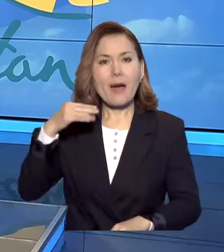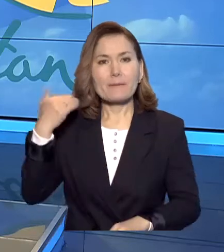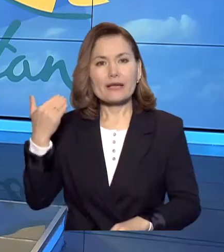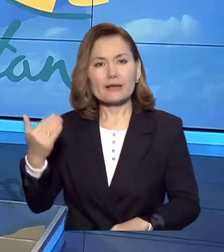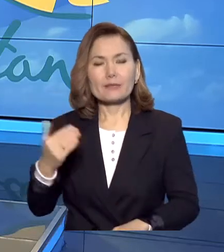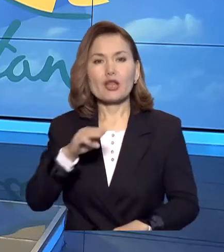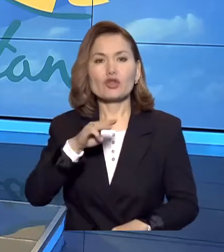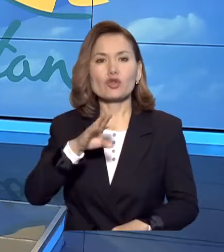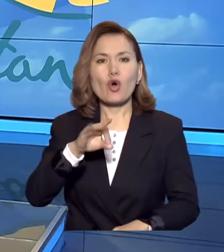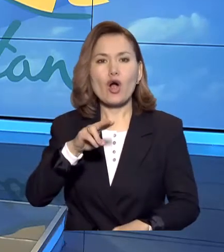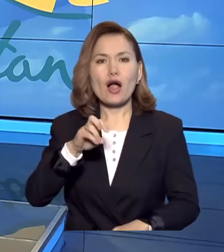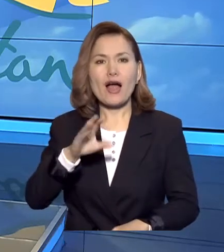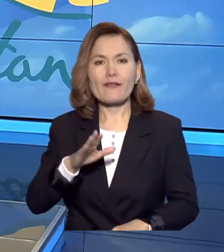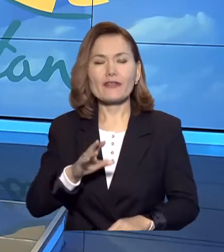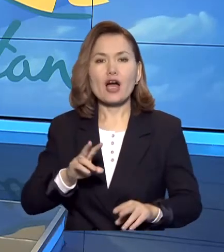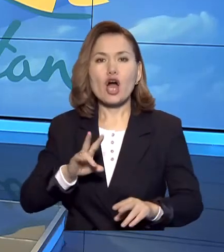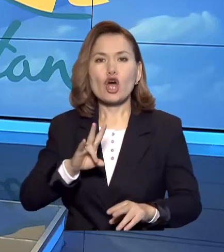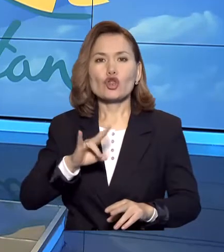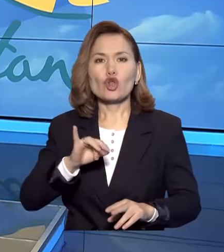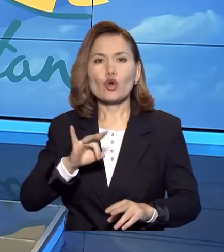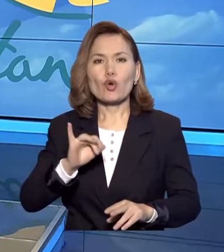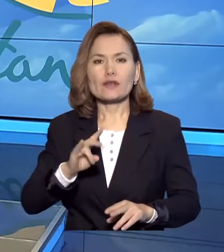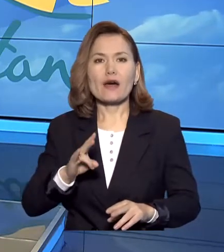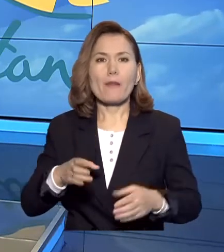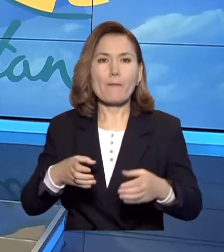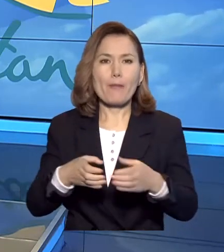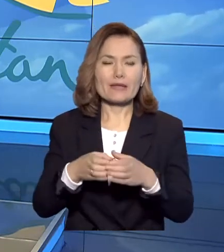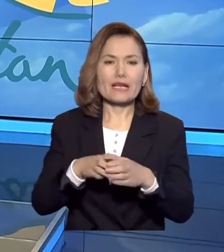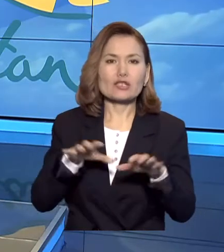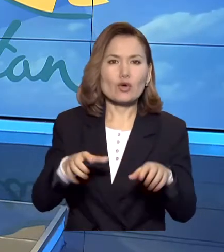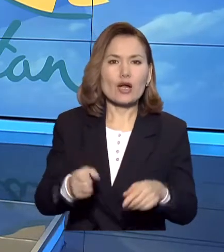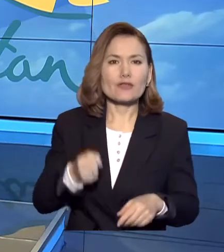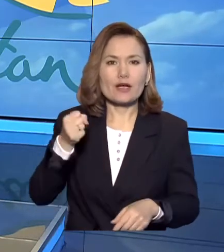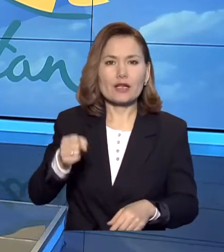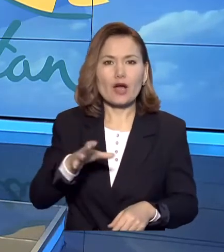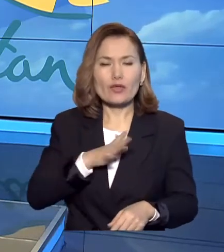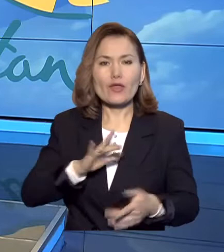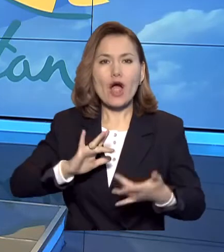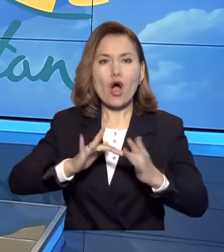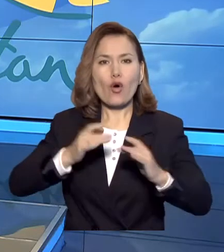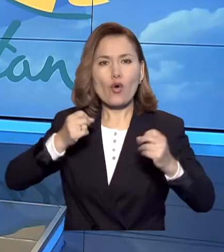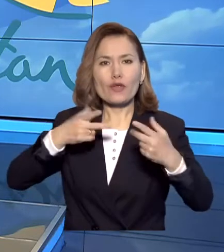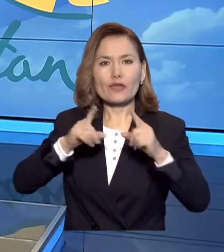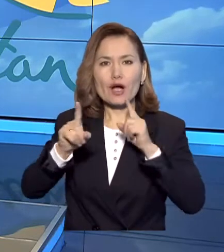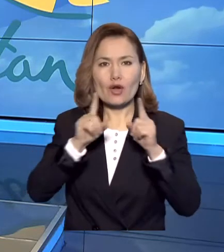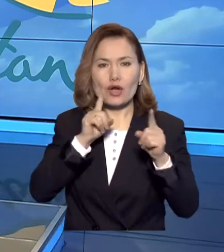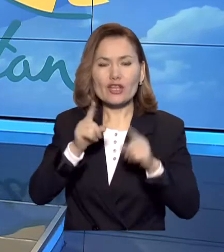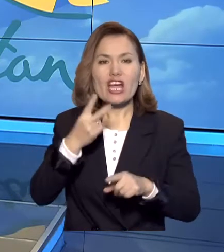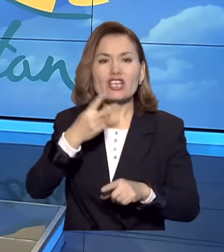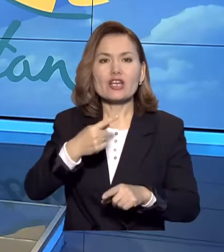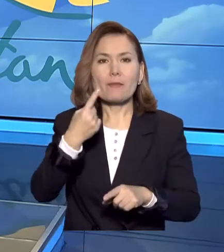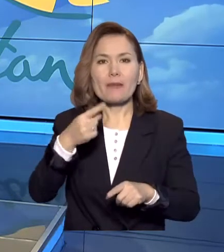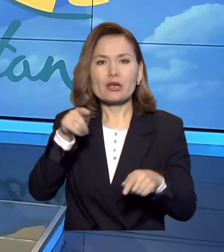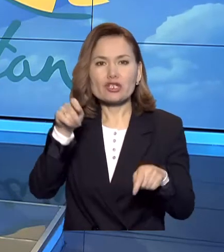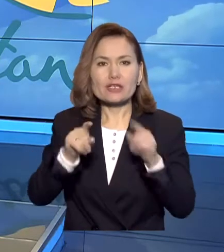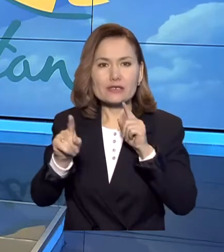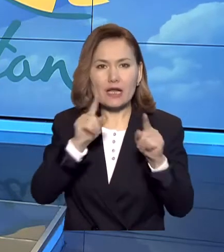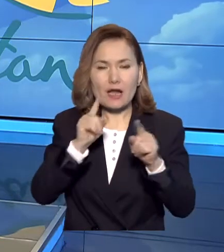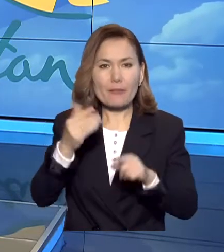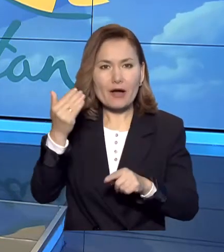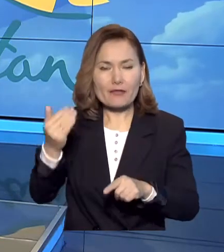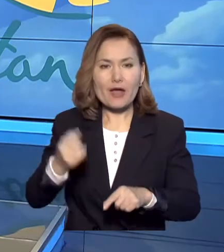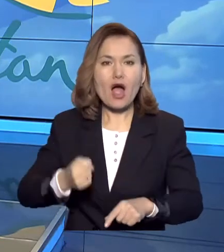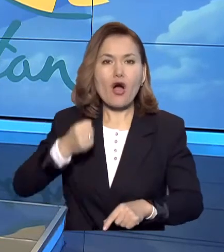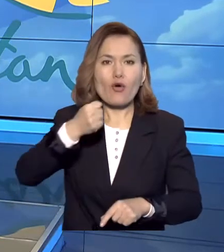Президент Қасым Жомар Токаев Нұратан партиясының төріғасы болып сайланды. Онлайн форматта өткен саясы үйімнің 21-ші сезінде, оның